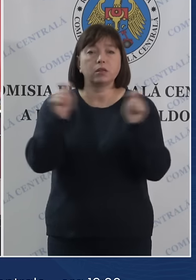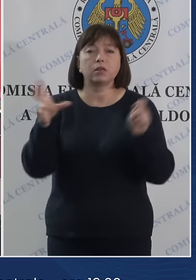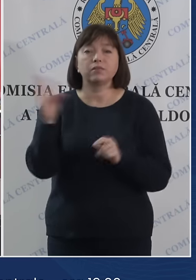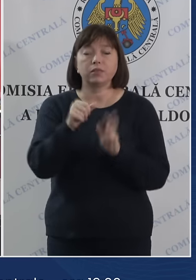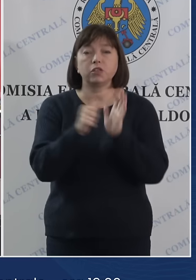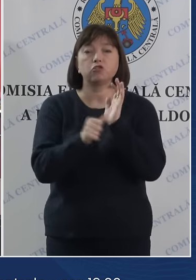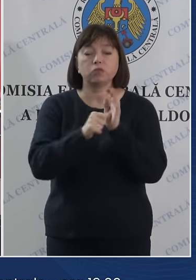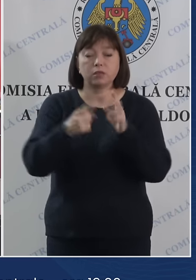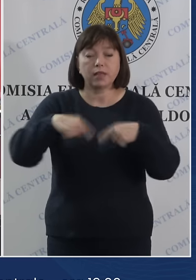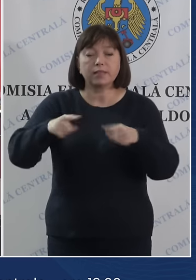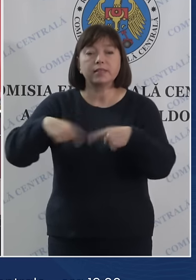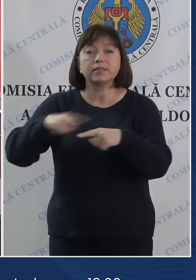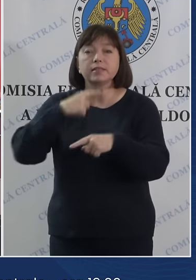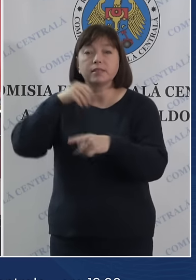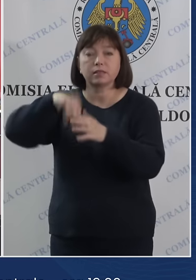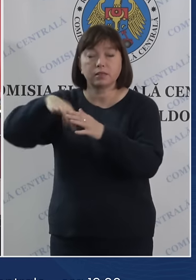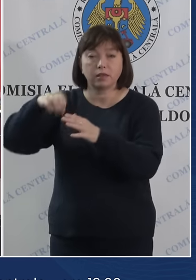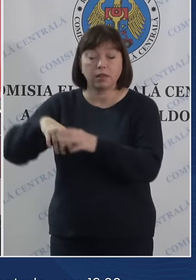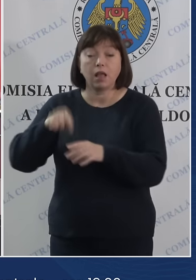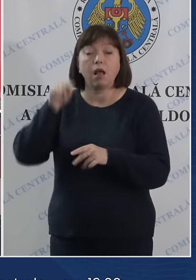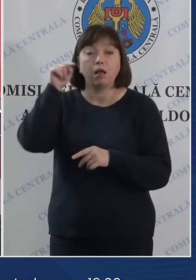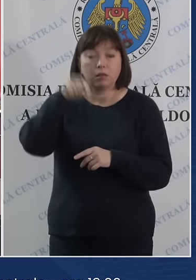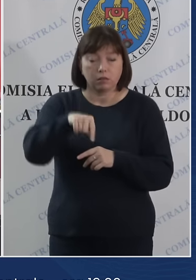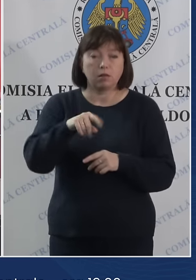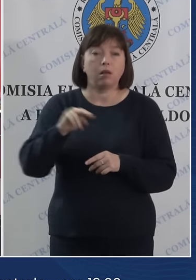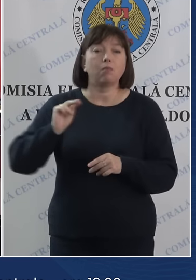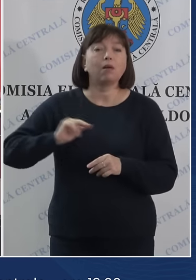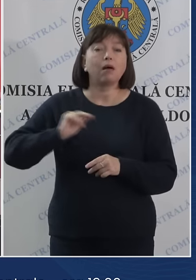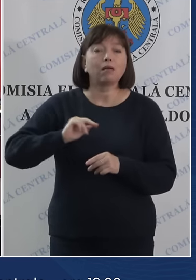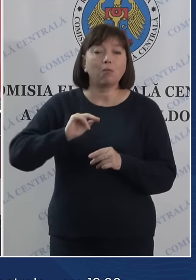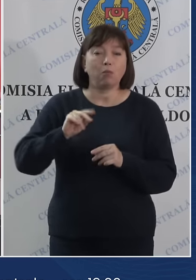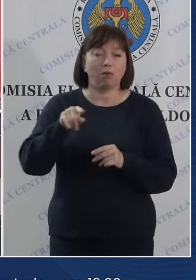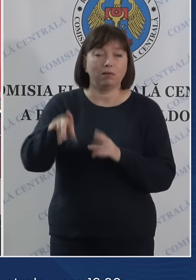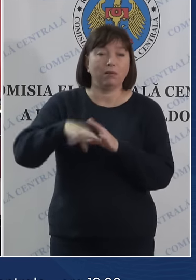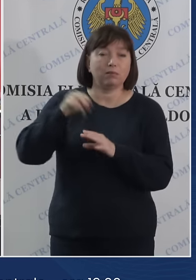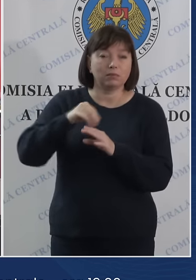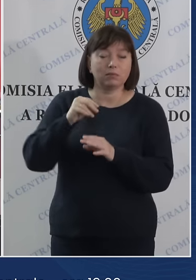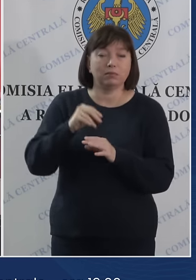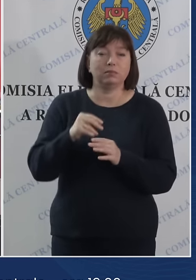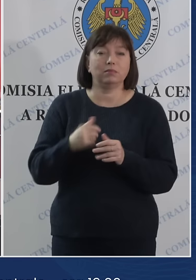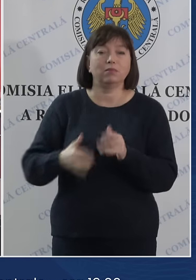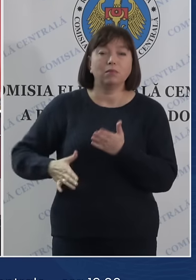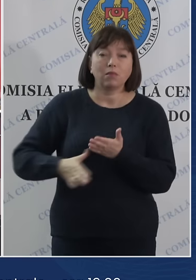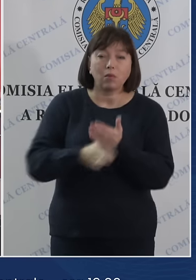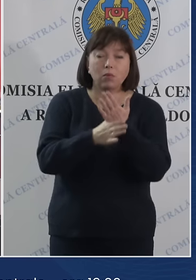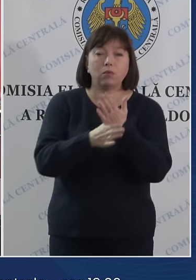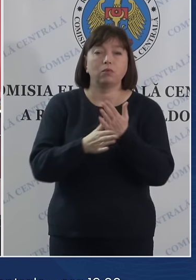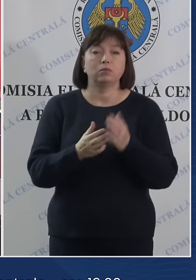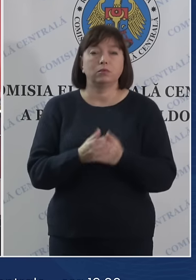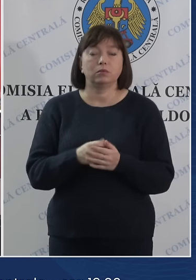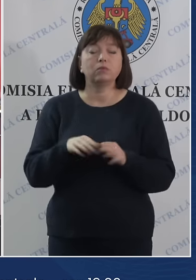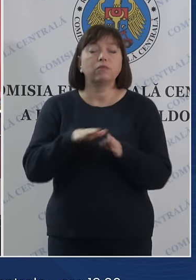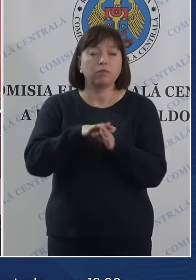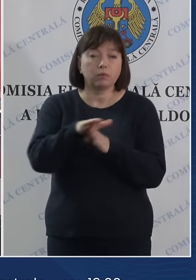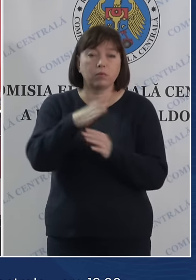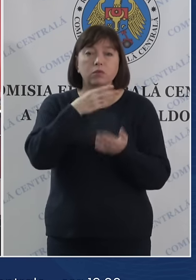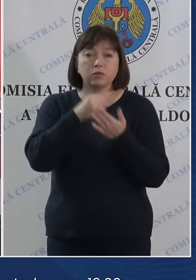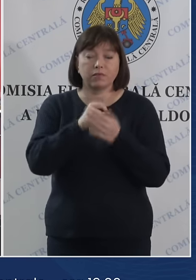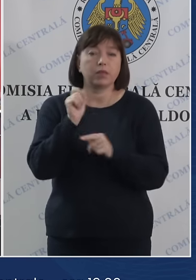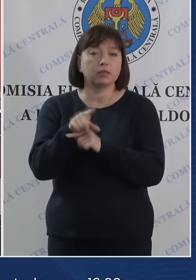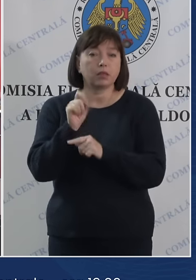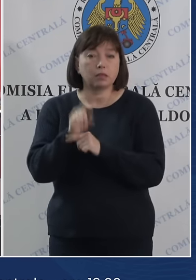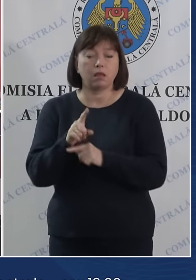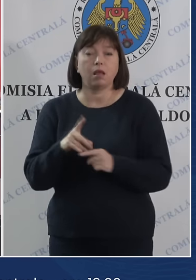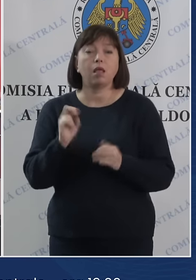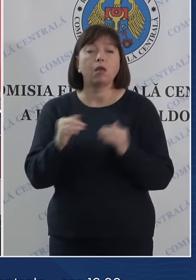60 secții de votare la care funcționarii electorali inferiori își exercit atribuții la